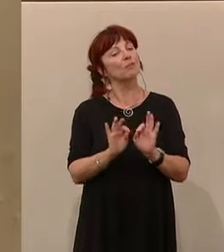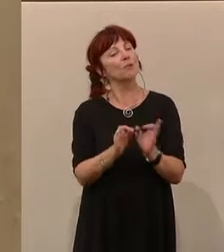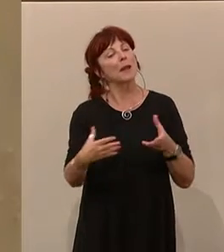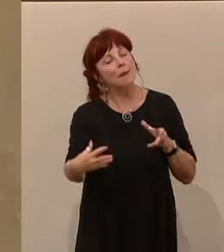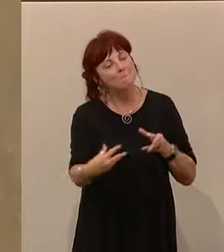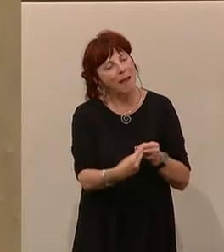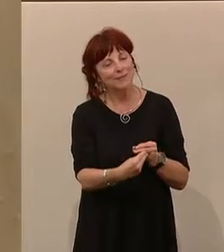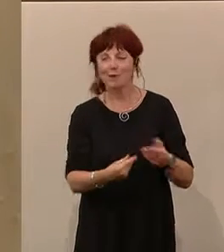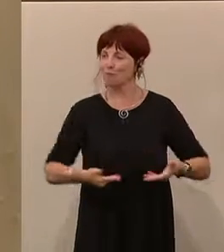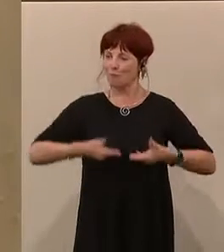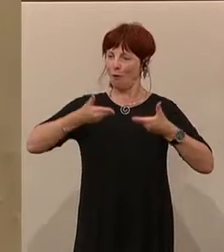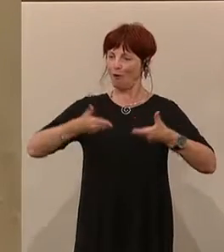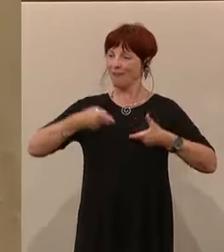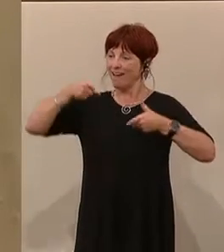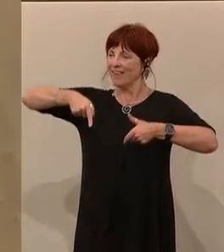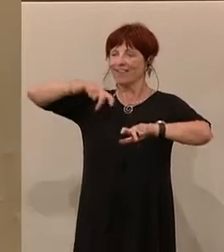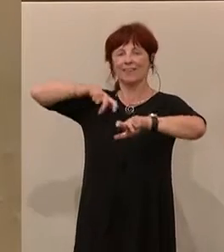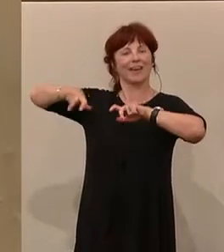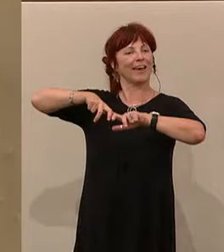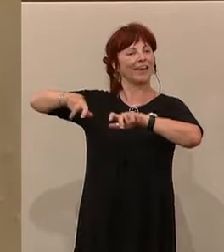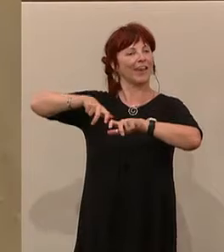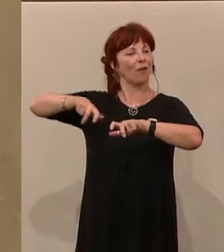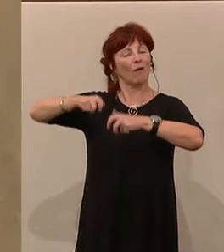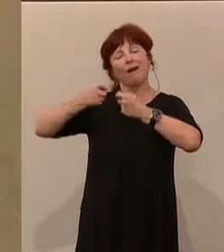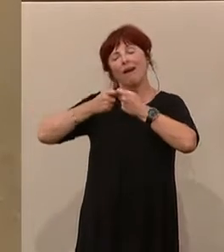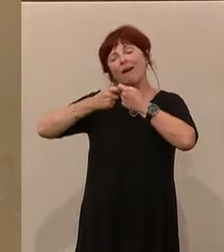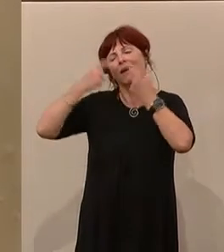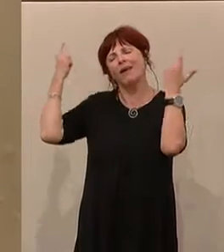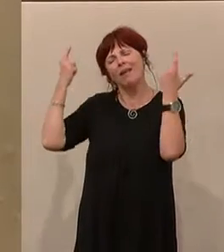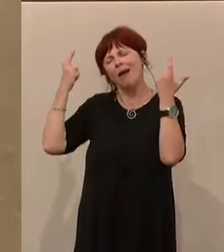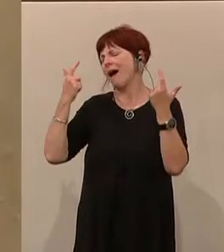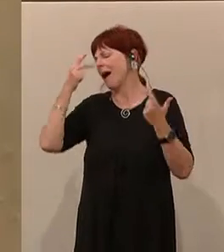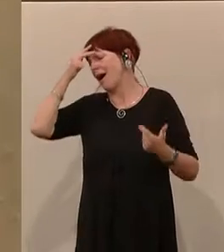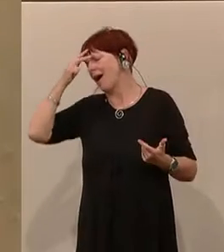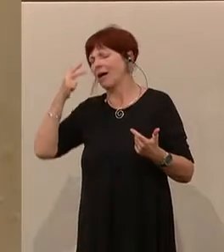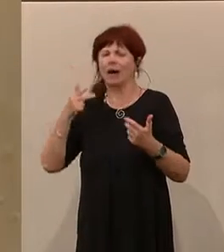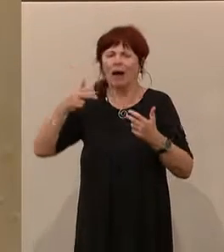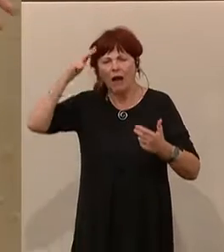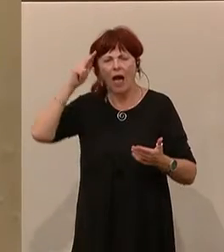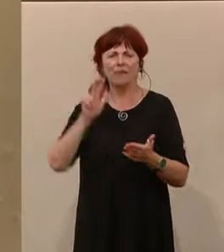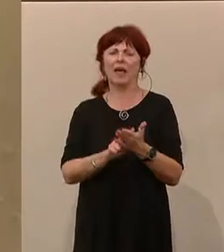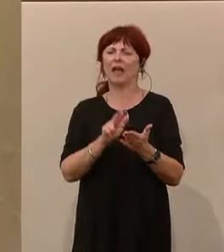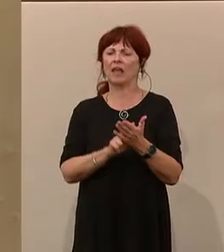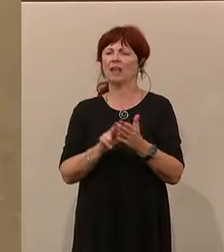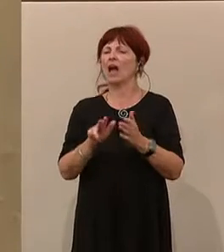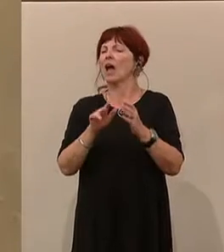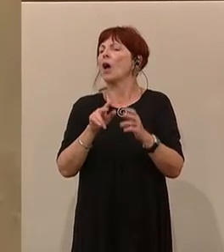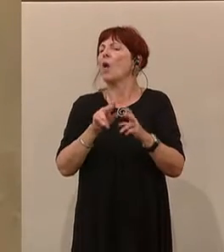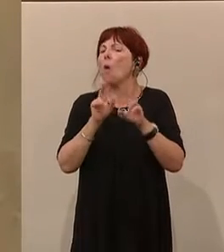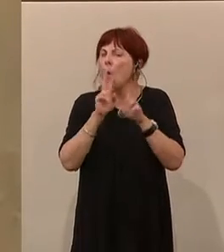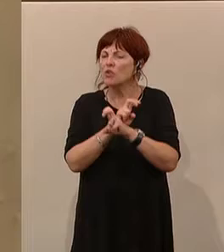Politik, dass diese Regierung ein derer klares Bekenntnis zu den österreichischen Familien mit ihrer Politik